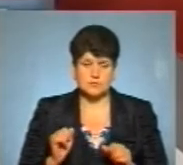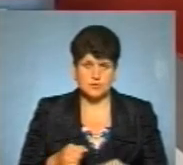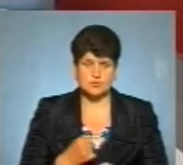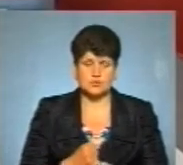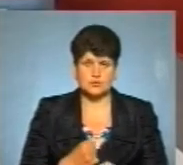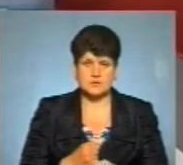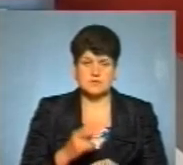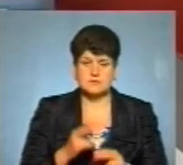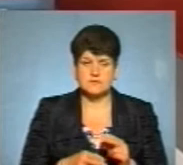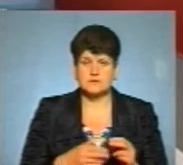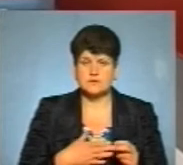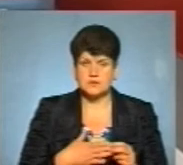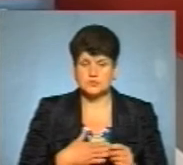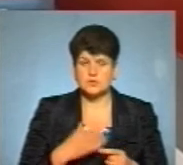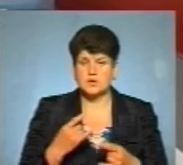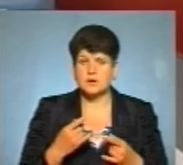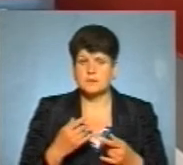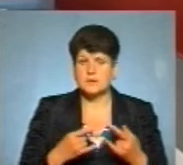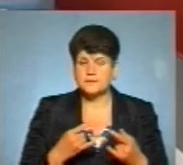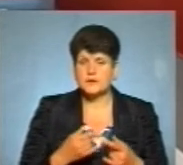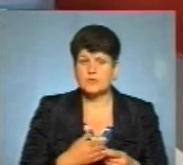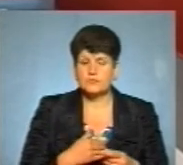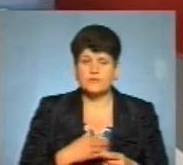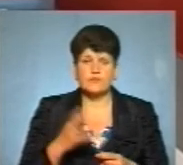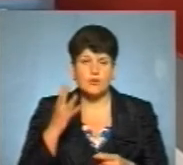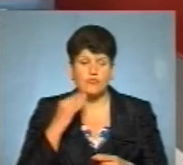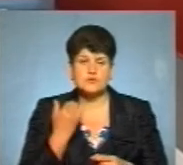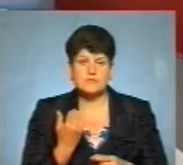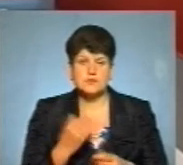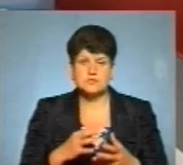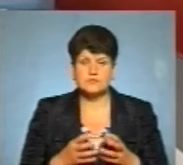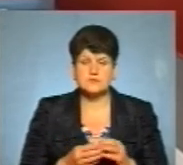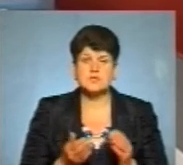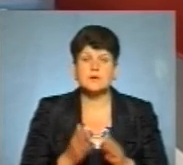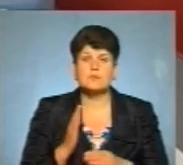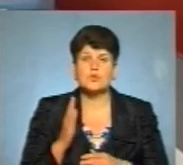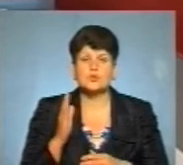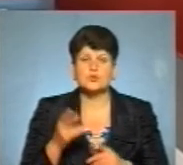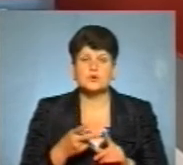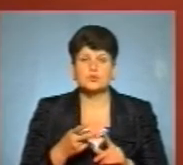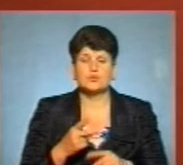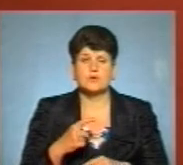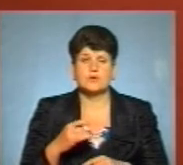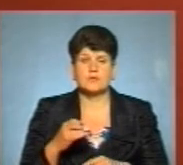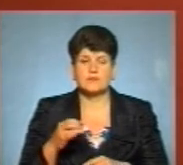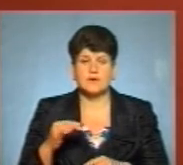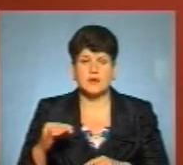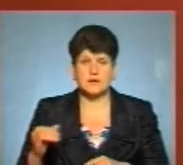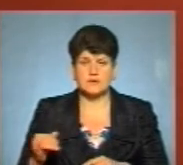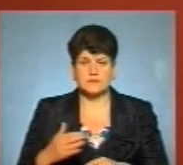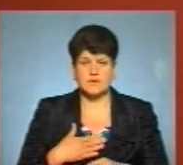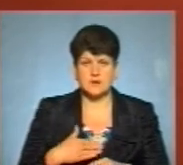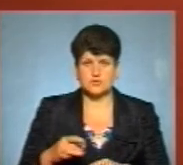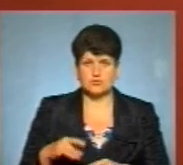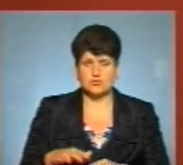все ж, на завершення нашого ефіру, враховуючи ваші висновки щодо теперішньої ситуації, які прогнози на другу хвилю епідемії коронавірусу у